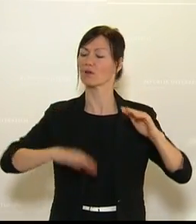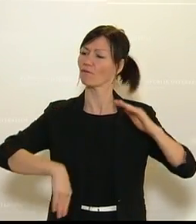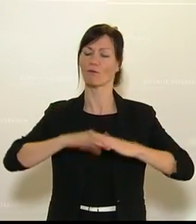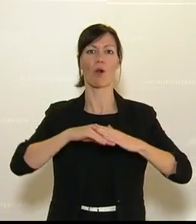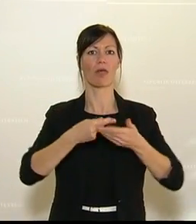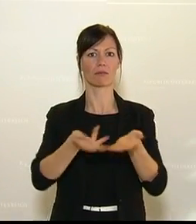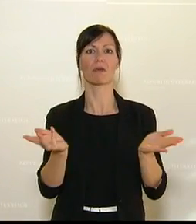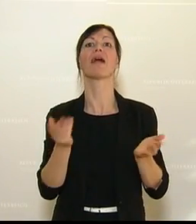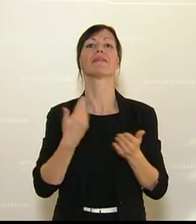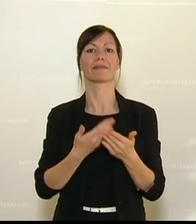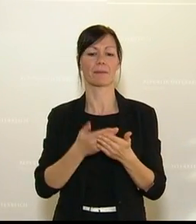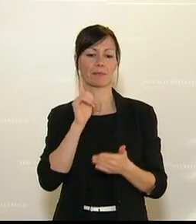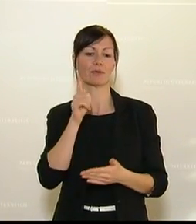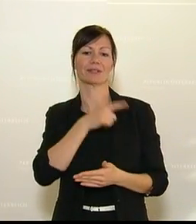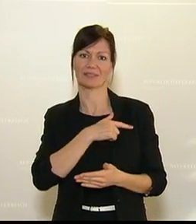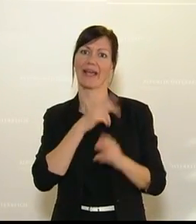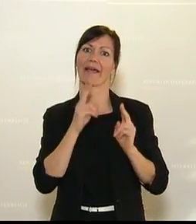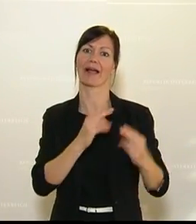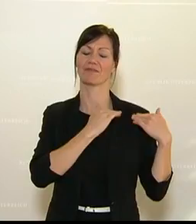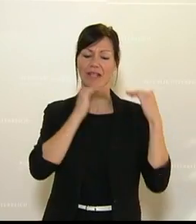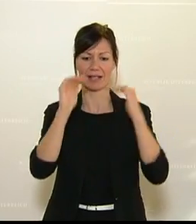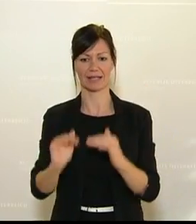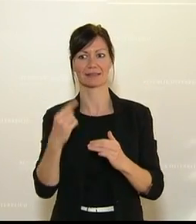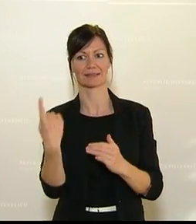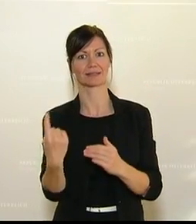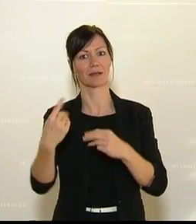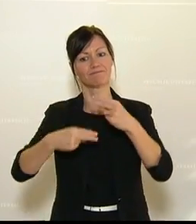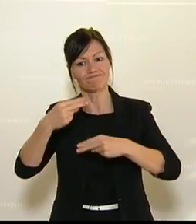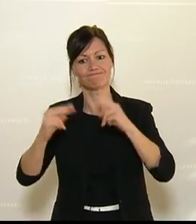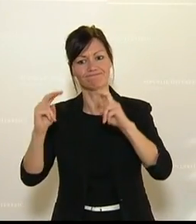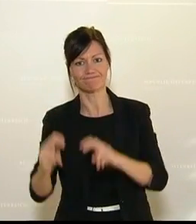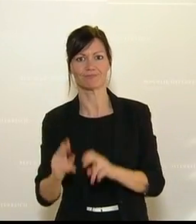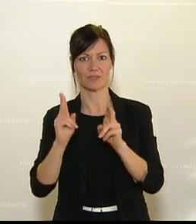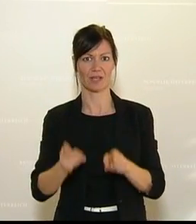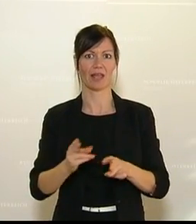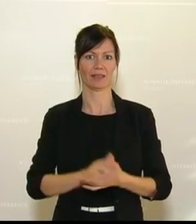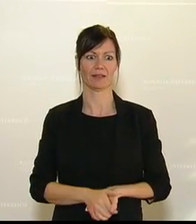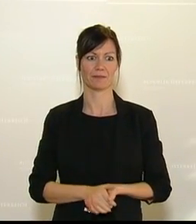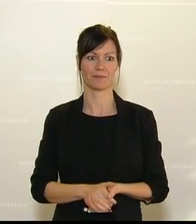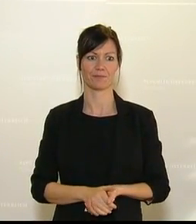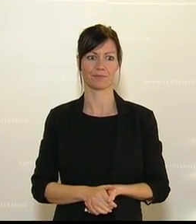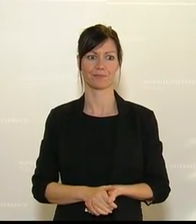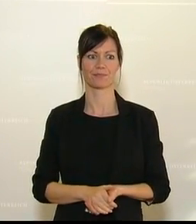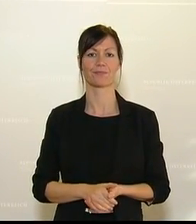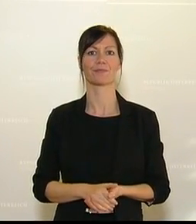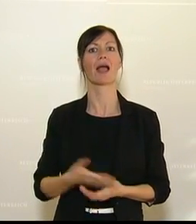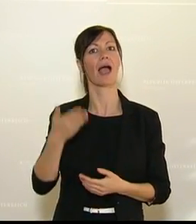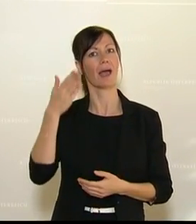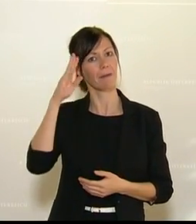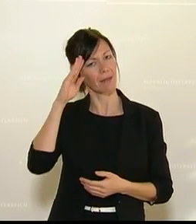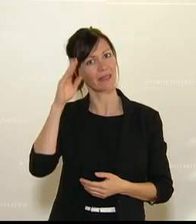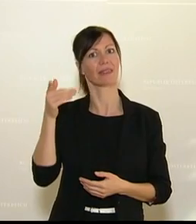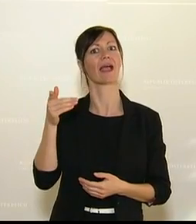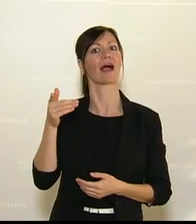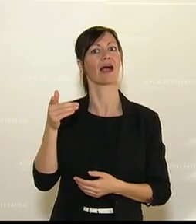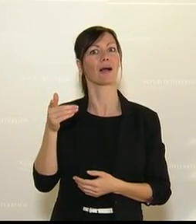Polizei für Ermittlungsarbeiten entlasten zu können. Ja, Militärpolizei und Jagdkommando waren ebenfalls